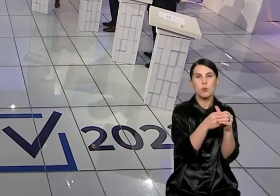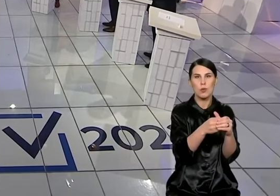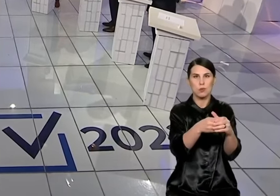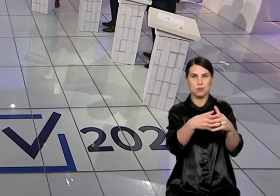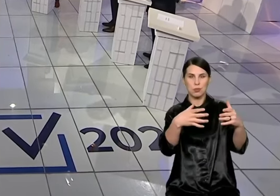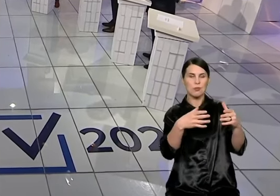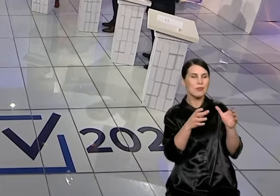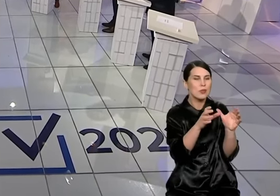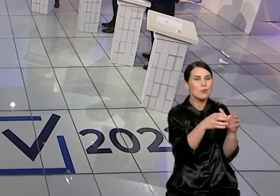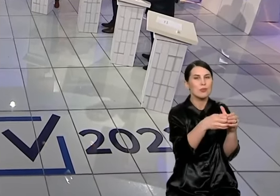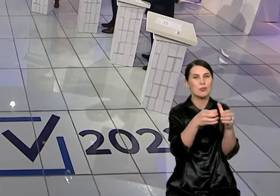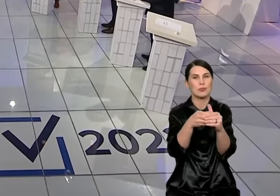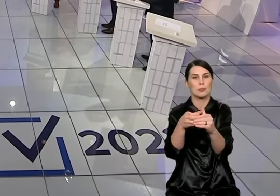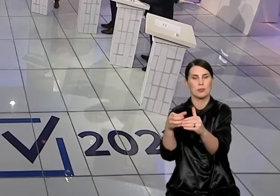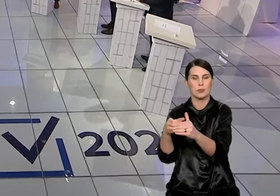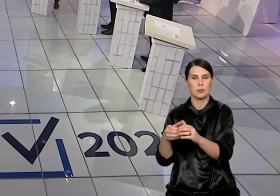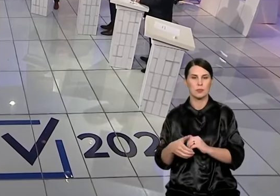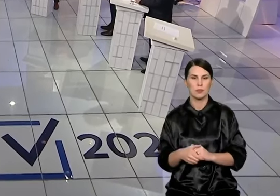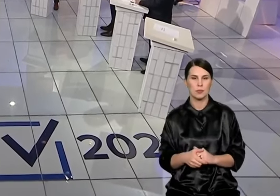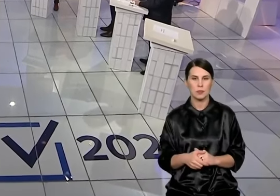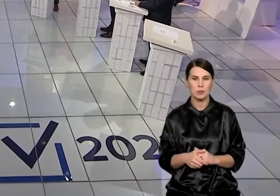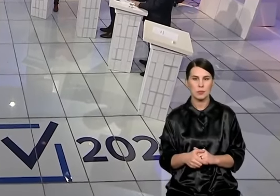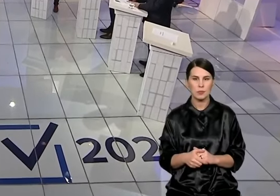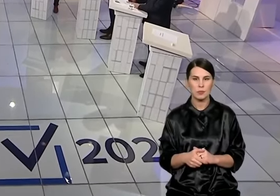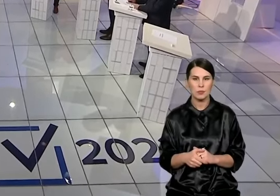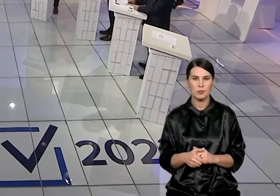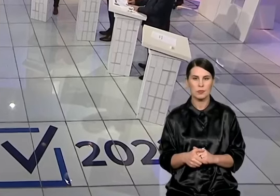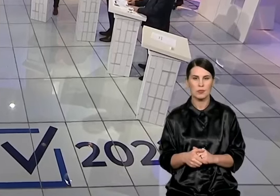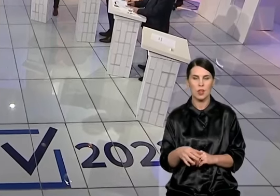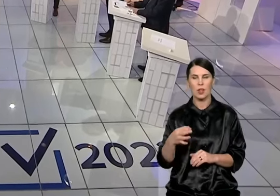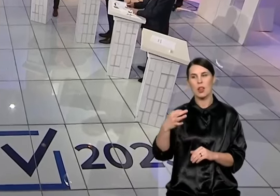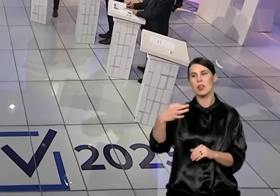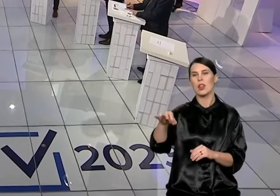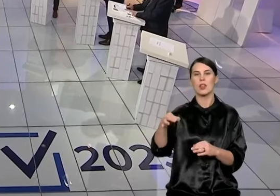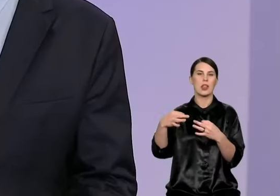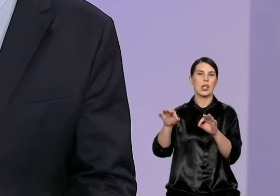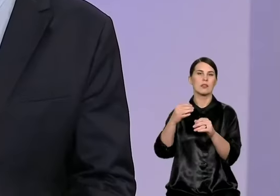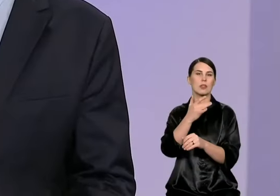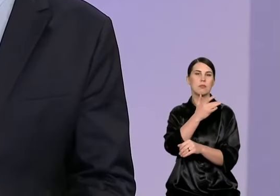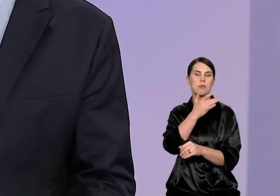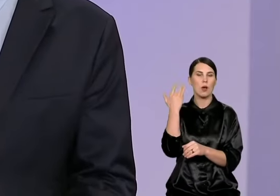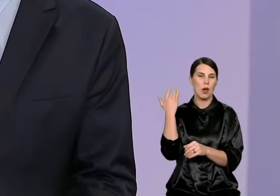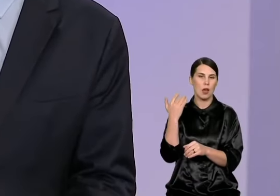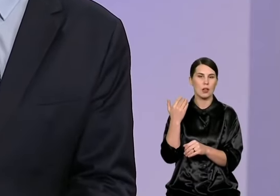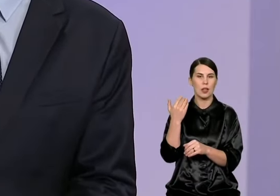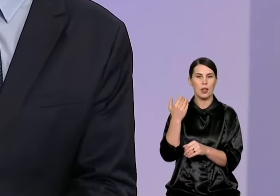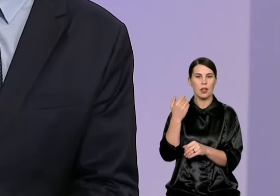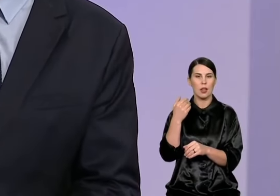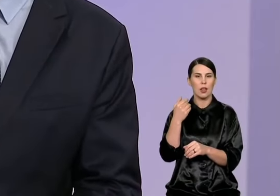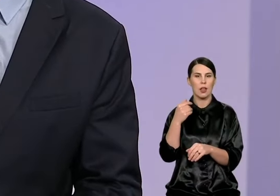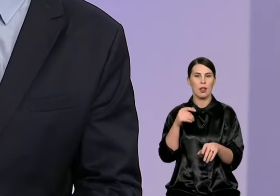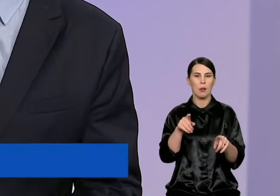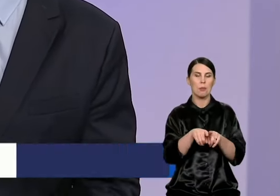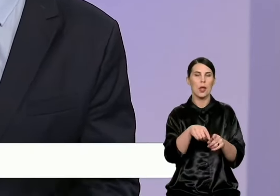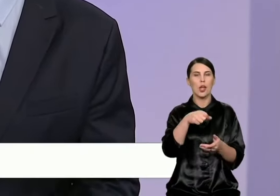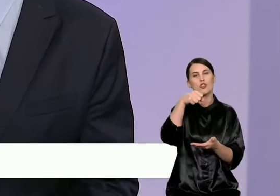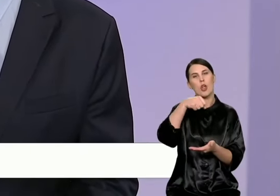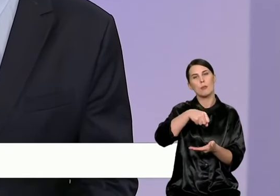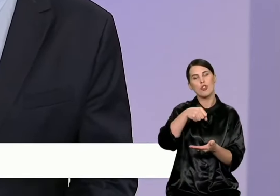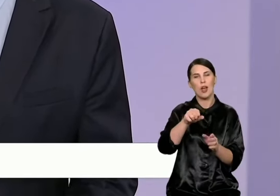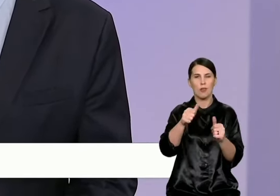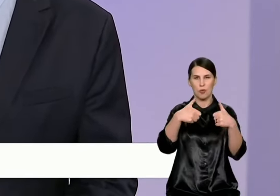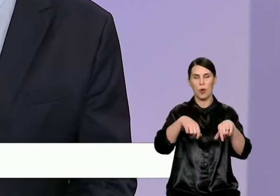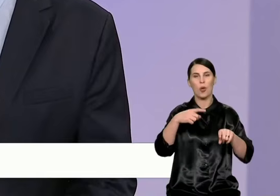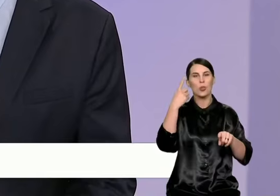Mūsų vizija radikaliai priešingai. Jeigu čia norim apelkelti Laisvės partiją krepšelio principą iš universitetų ir motyklų ir į